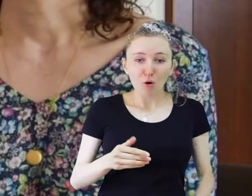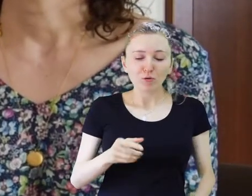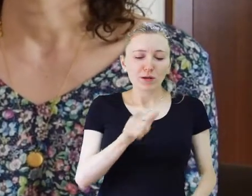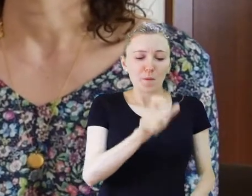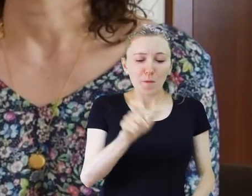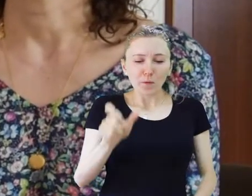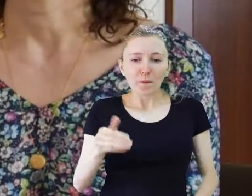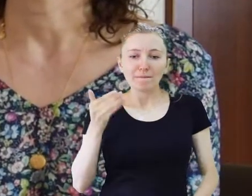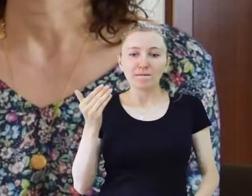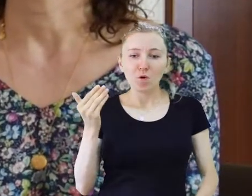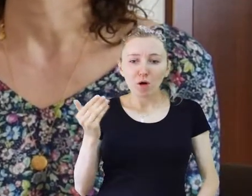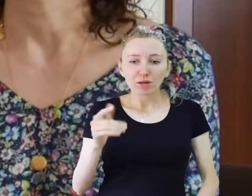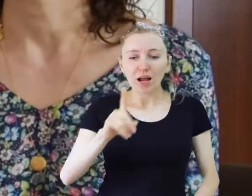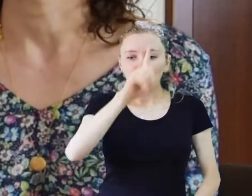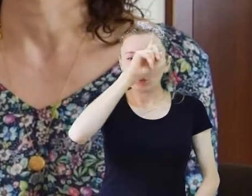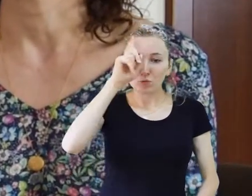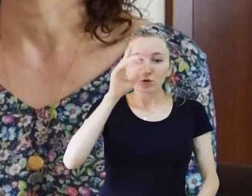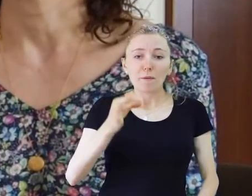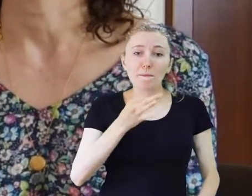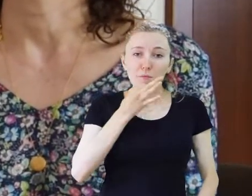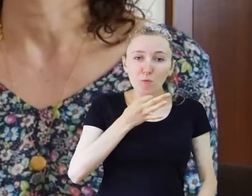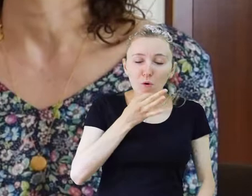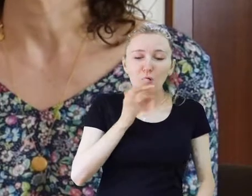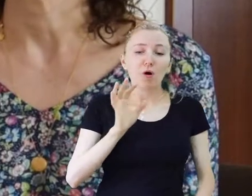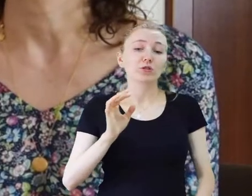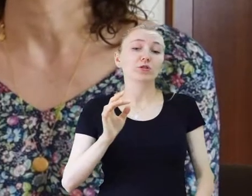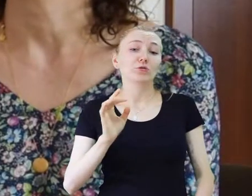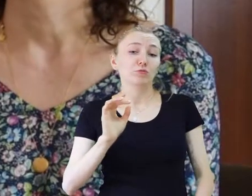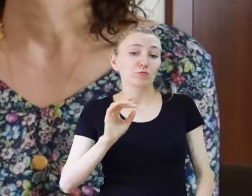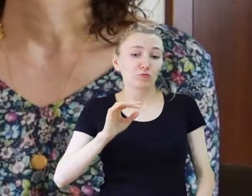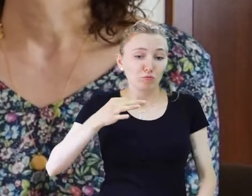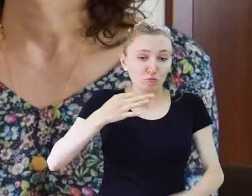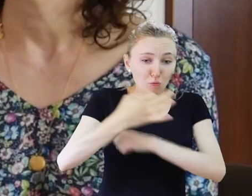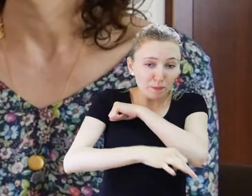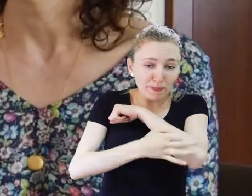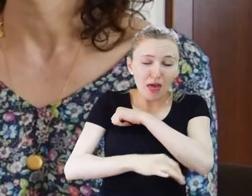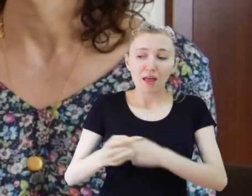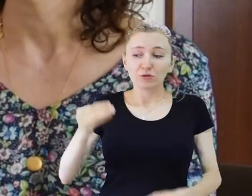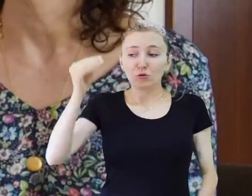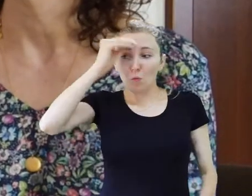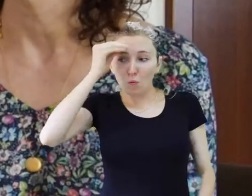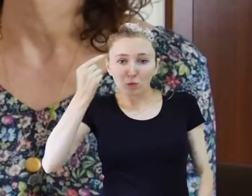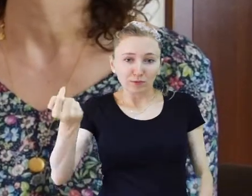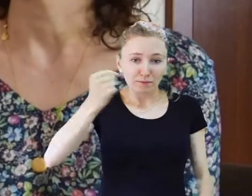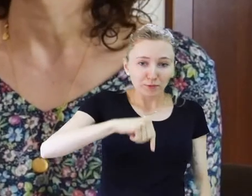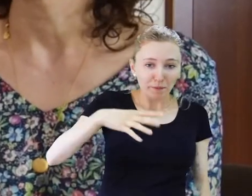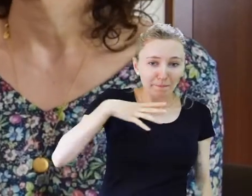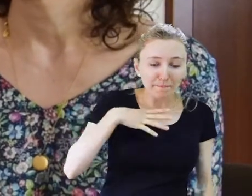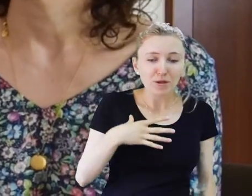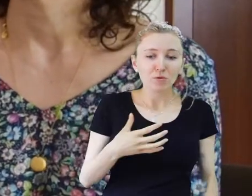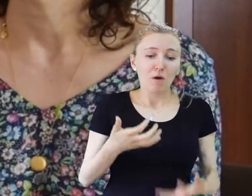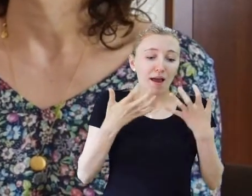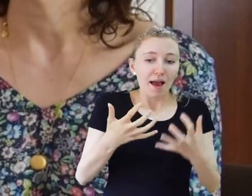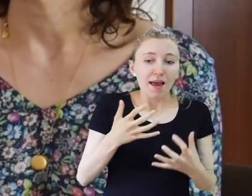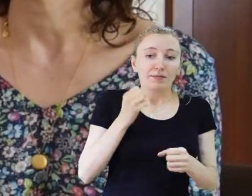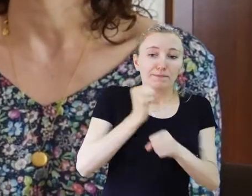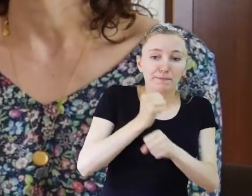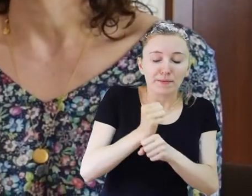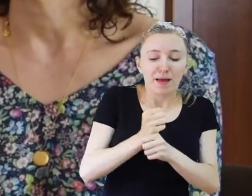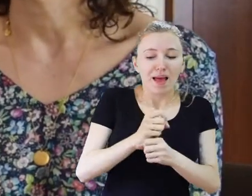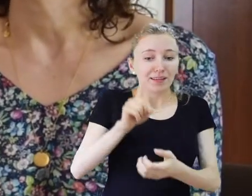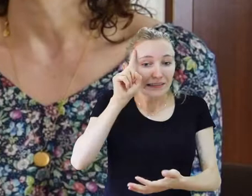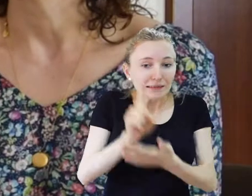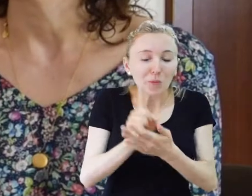I później dwutysięczne, to ci wolontariusze to byli młodzi ludzie,